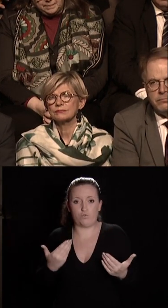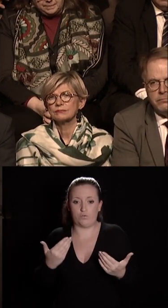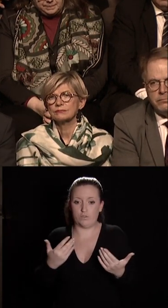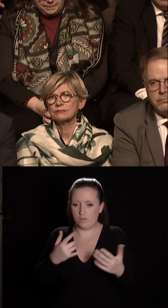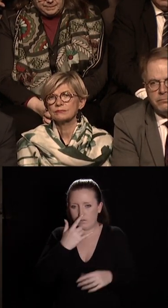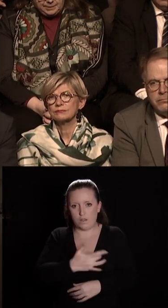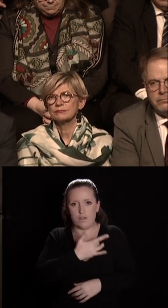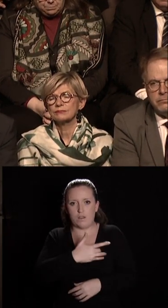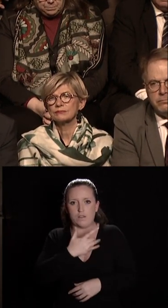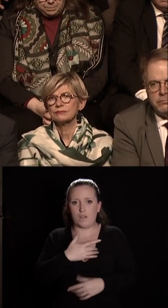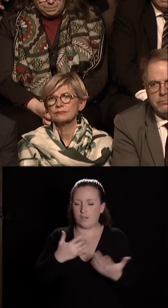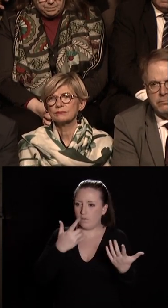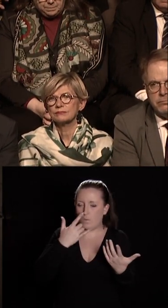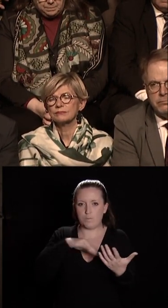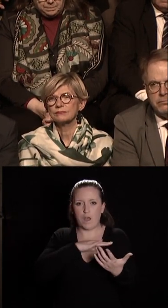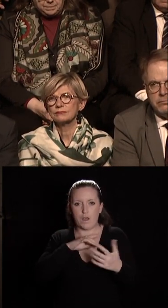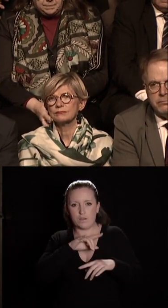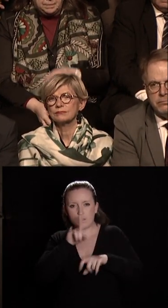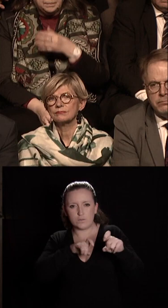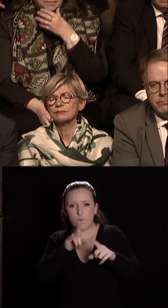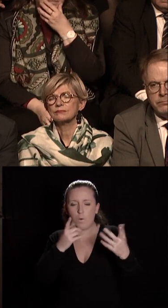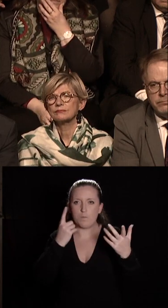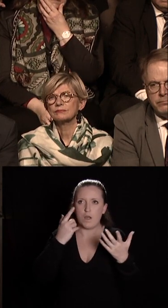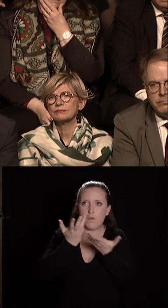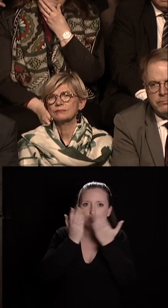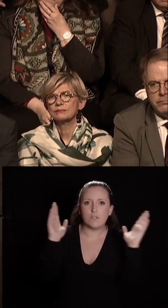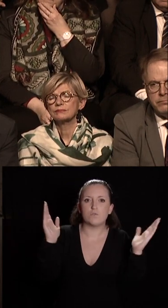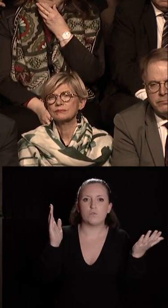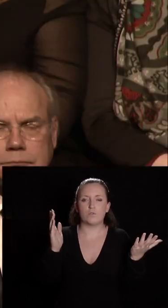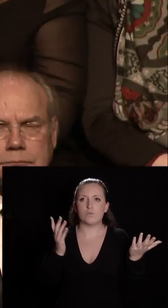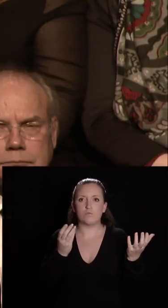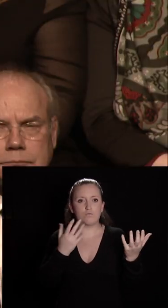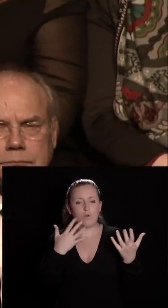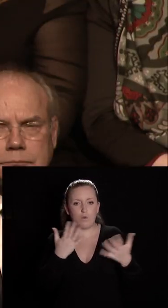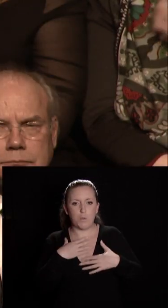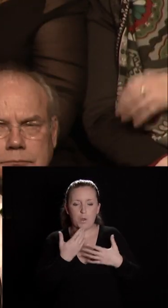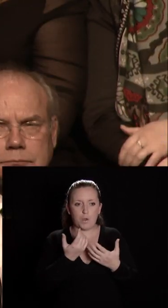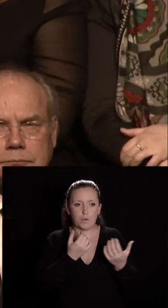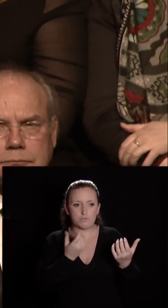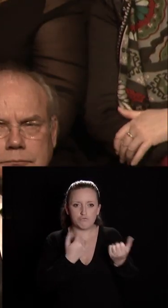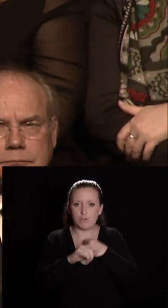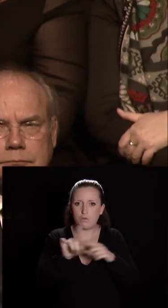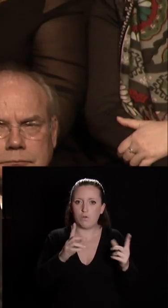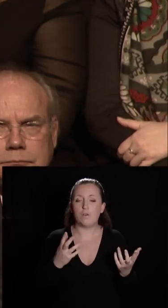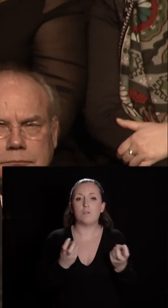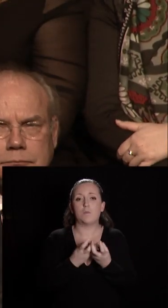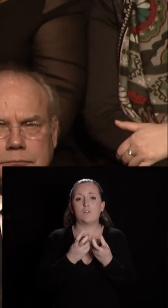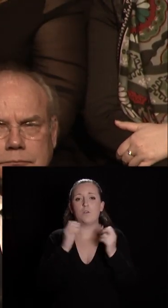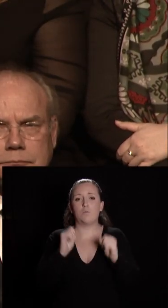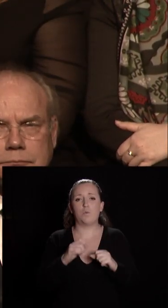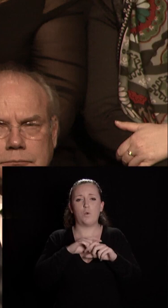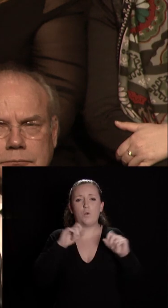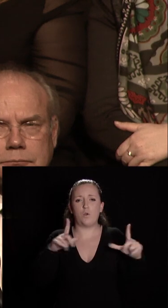le questionnement et les perspectives qu'il ouvre sans crainte de bousculer laissez-moi seulement citer l'oeuvre